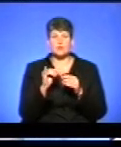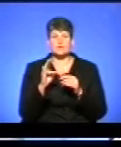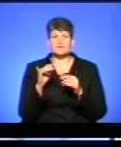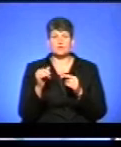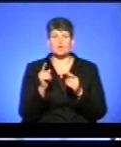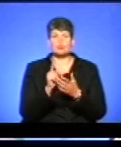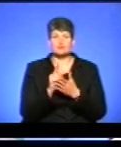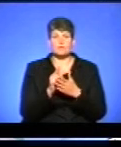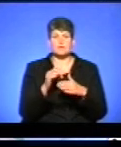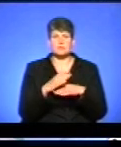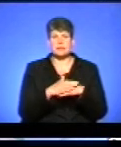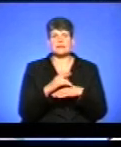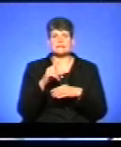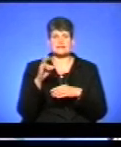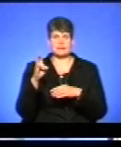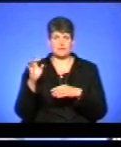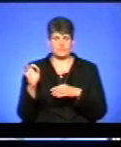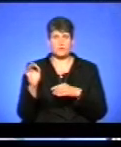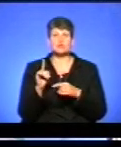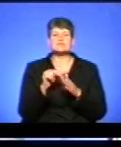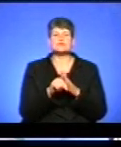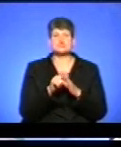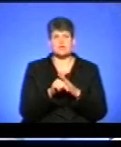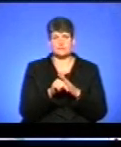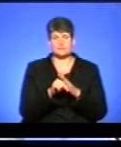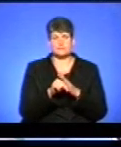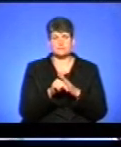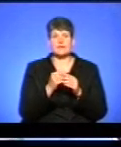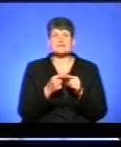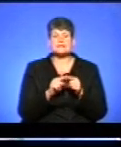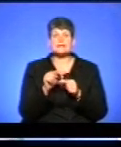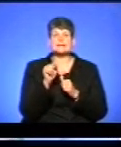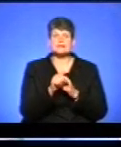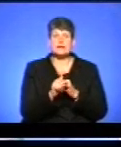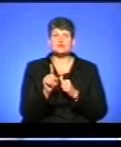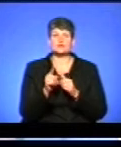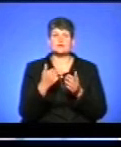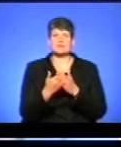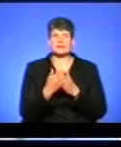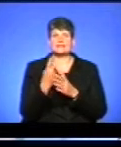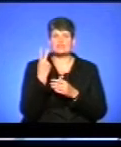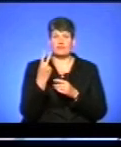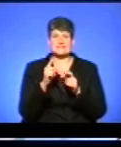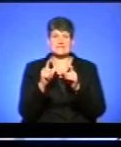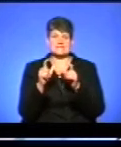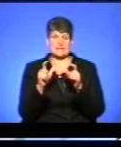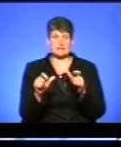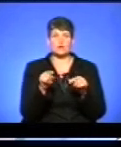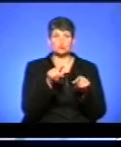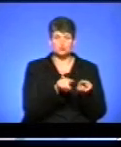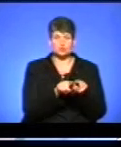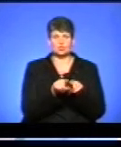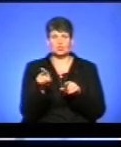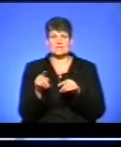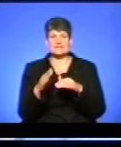предмети зовнішнього незалежного оцінювання. Що це означає? Це те, що, наприклад, два заклади на одну і ту саму